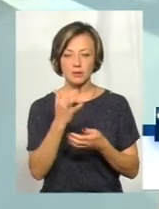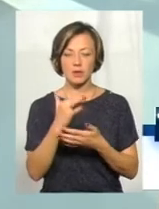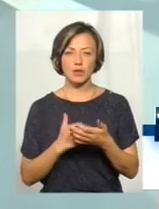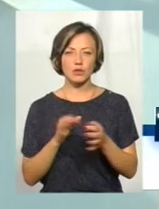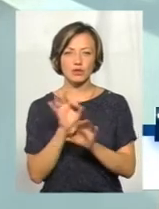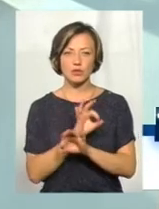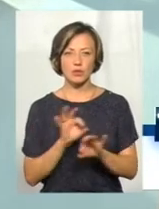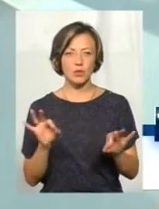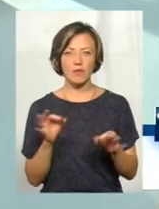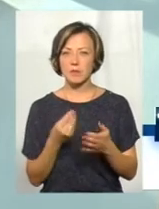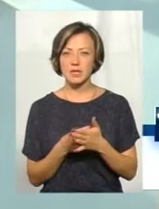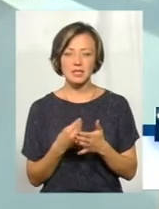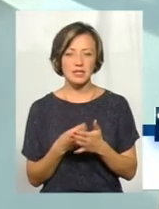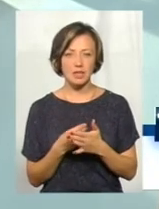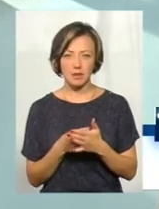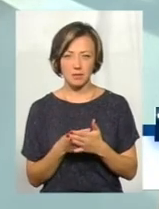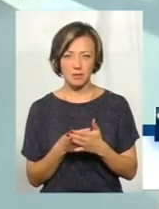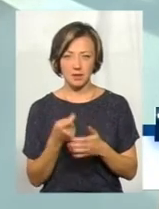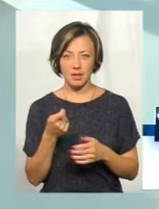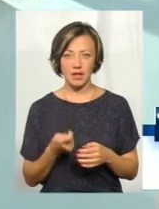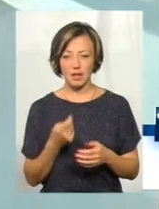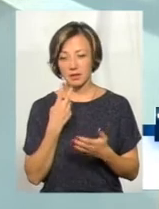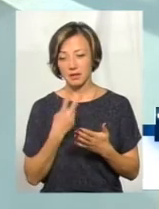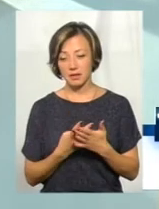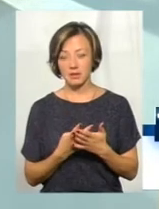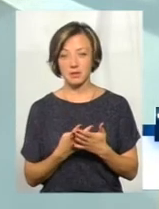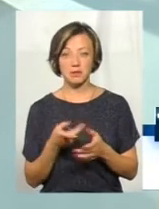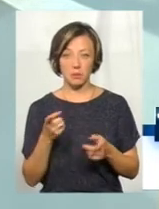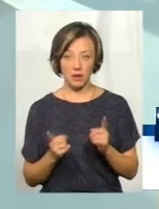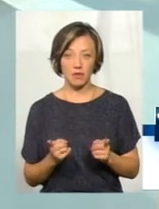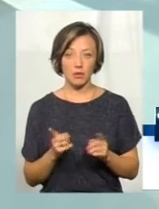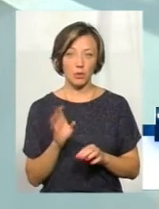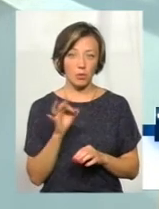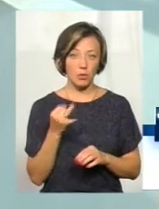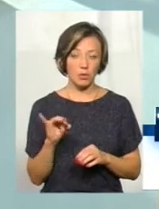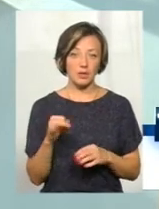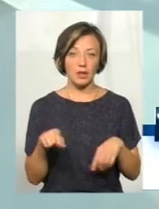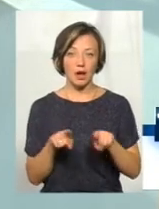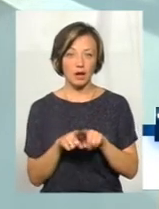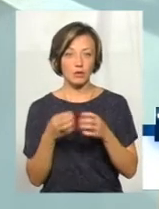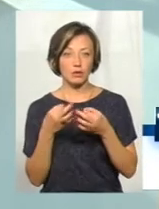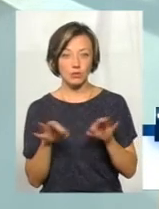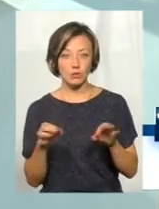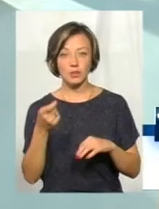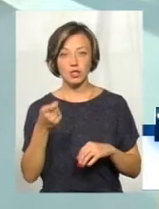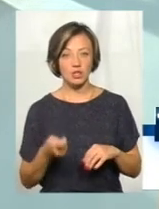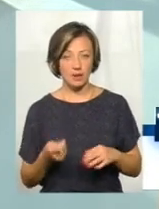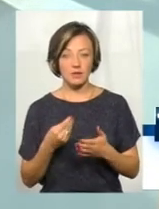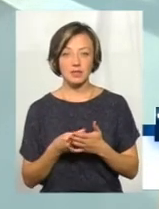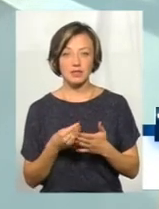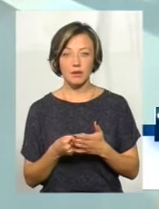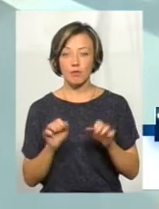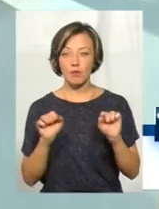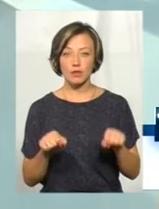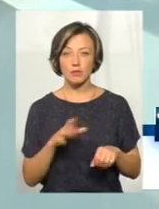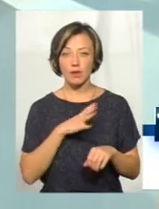чудовими цінами. І на них дивишся і справді, о, такі доступні ціни, як би